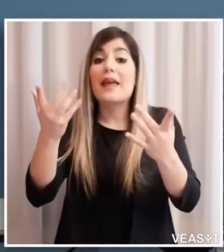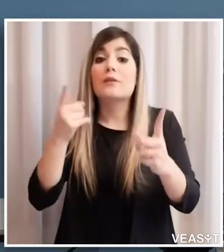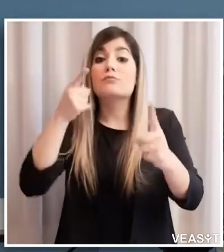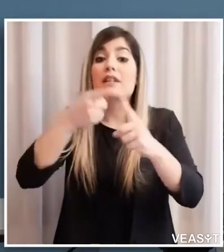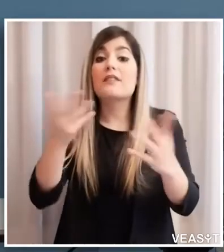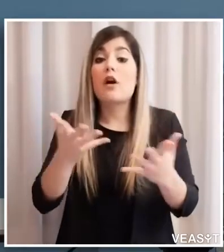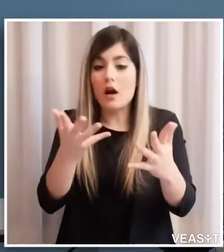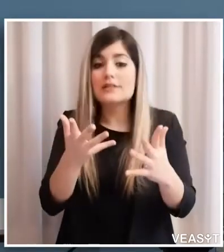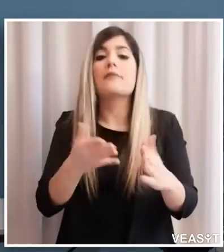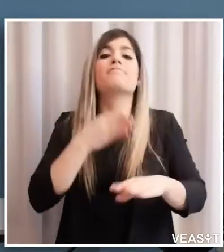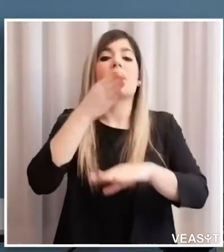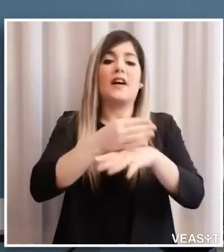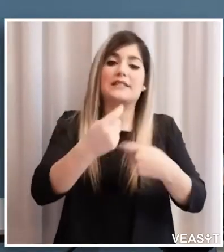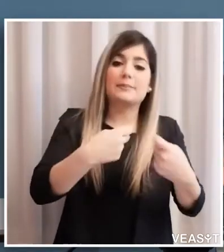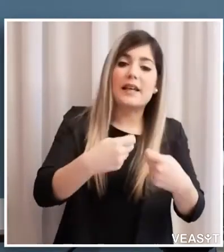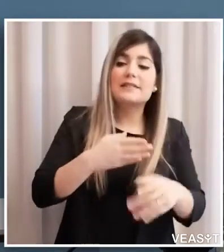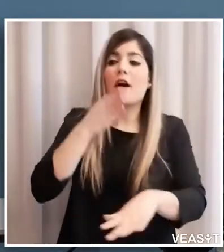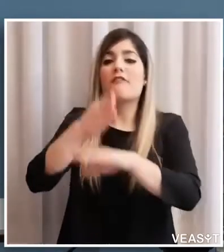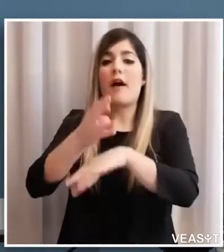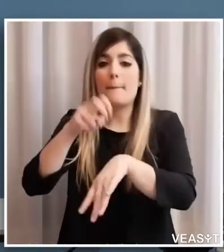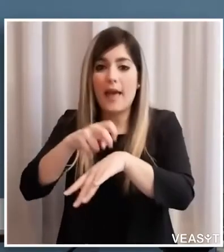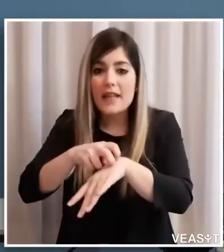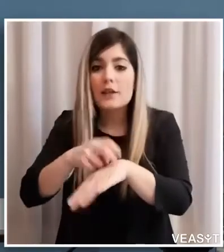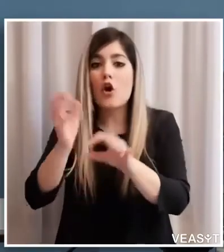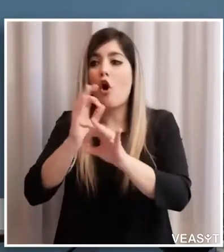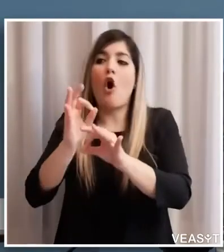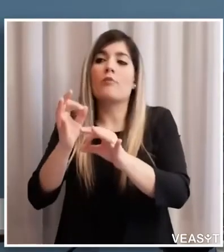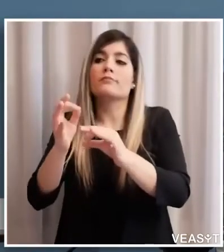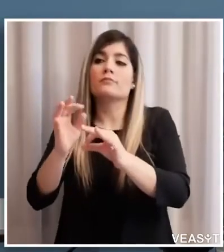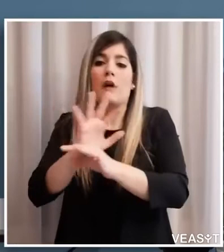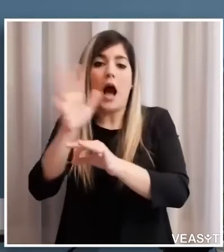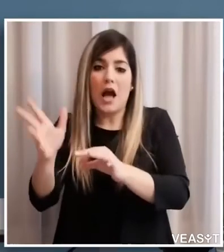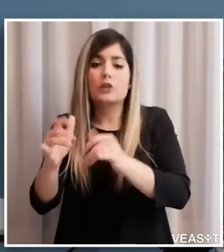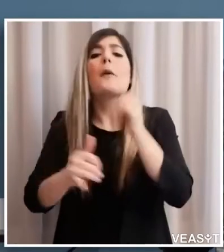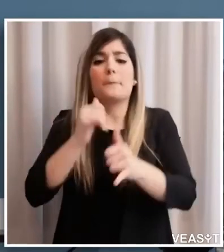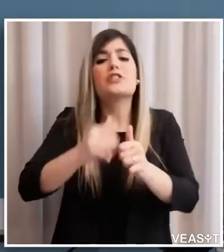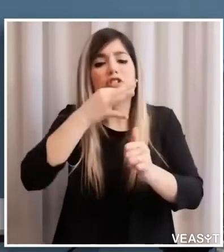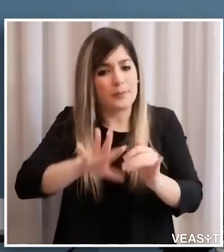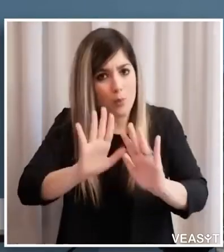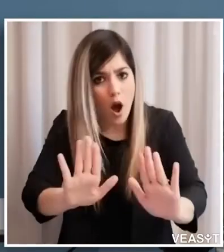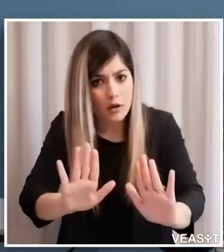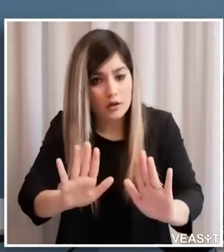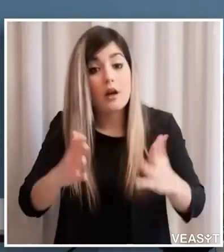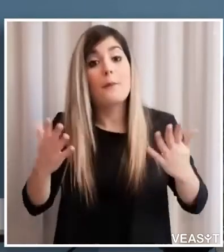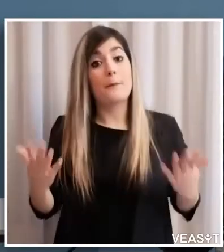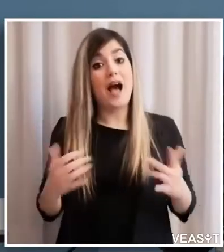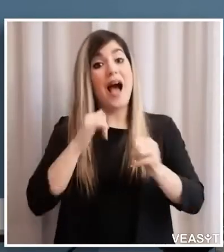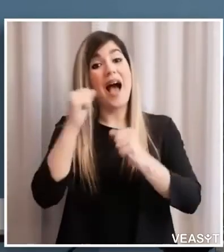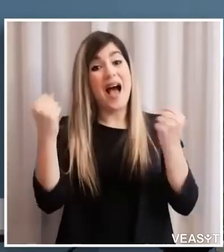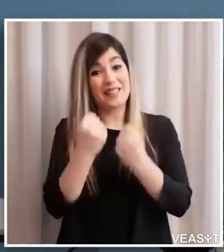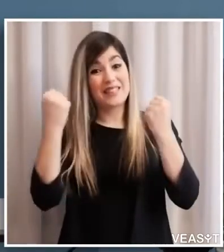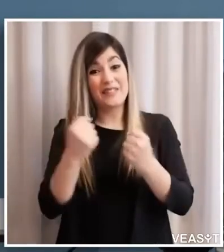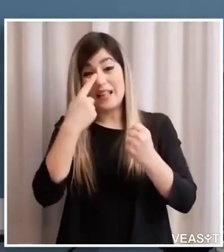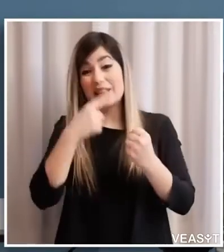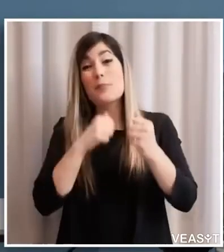ha messo anche l'uso di un veicolo qualsiasi anche di un automezzo sicuramente ci sarà anche il momento e forse anche a